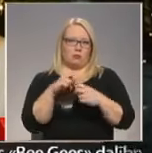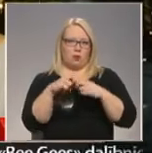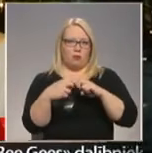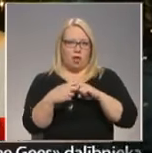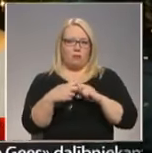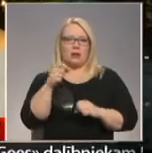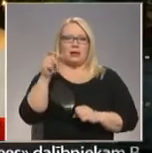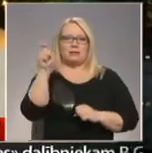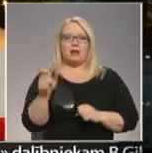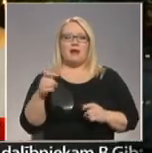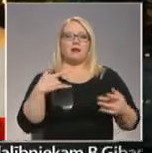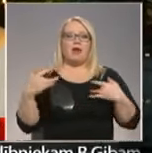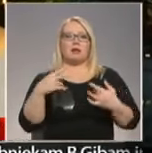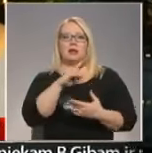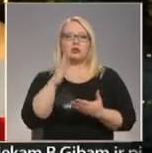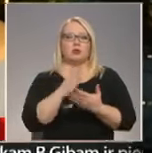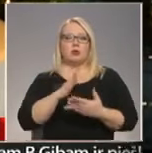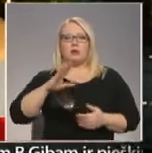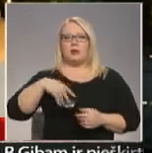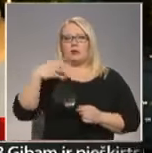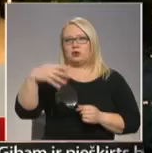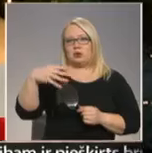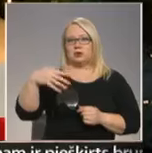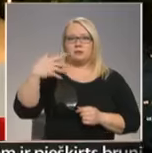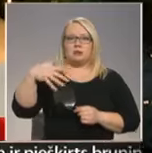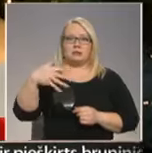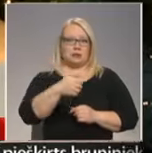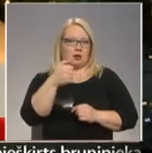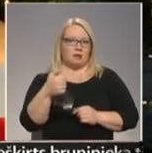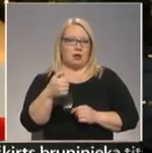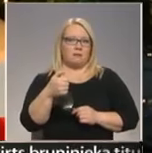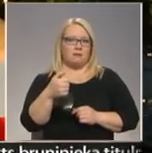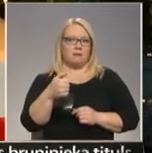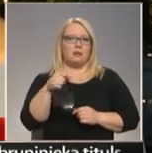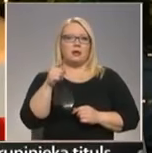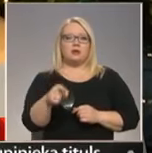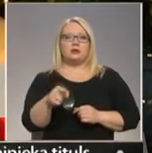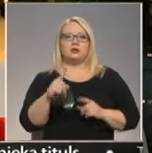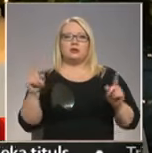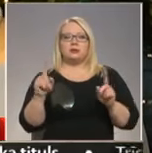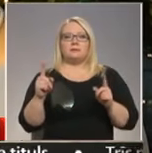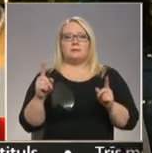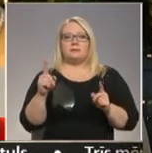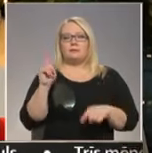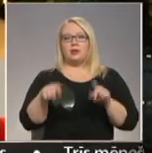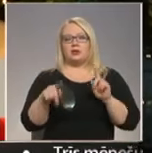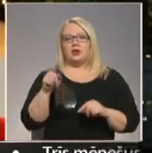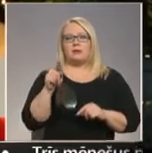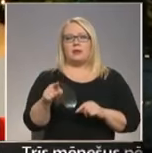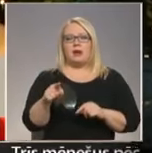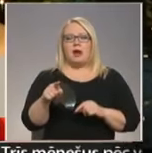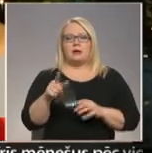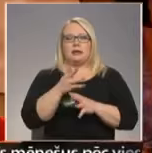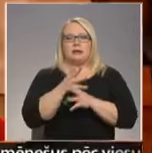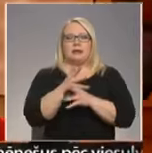Cilvēks teātri, kas ar viņu notiek pēc 40-50 gadiem, brīžiem ir šīs izspiestās